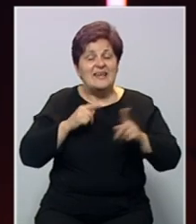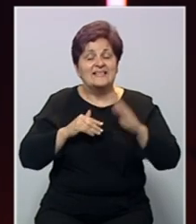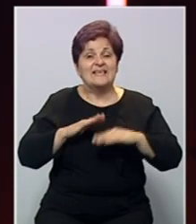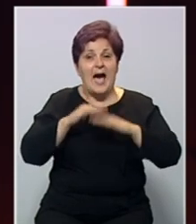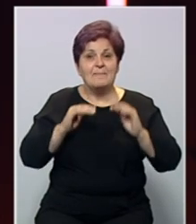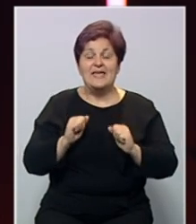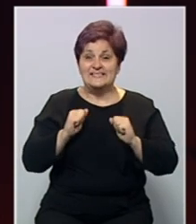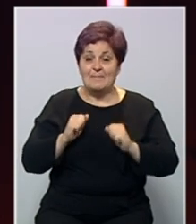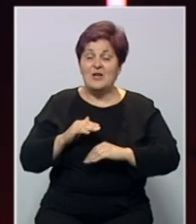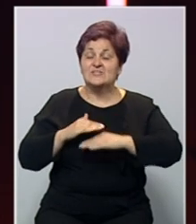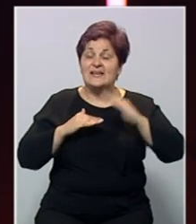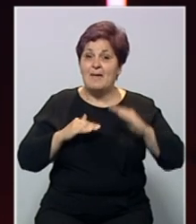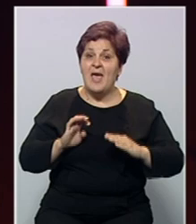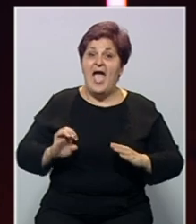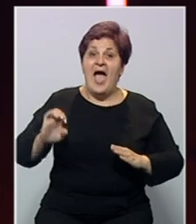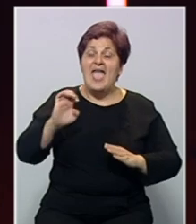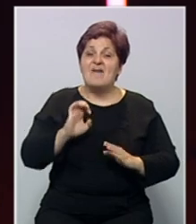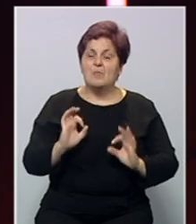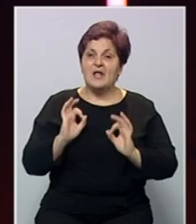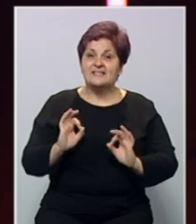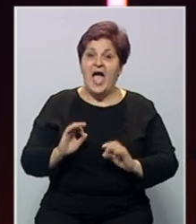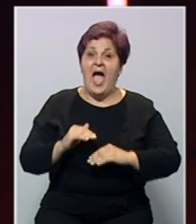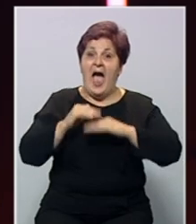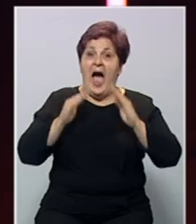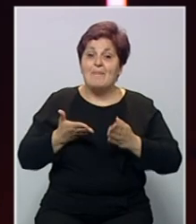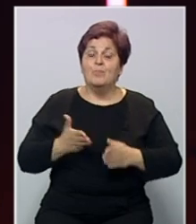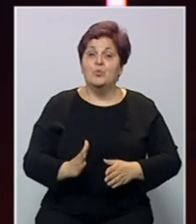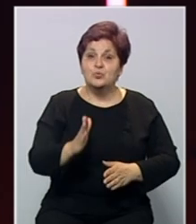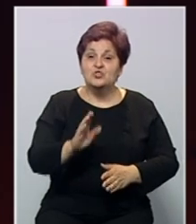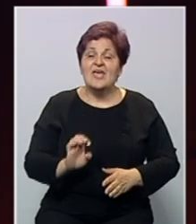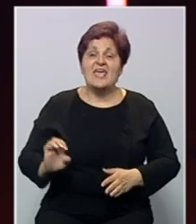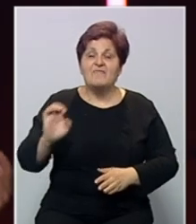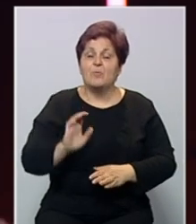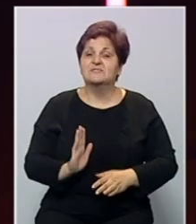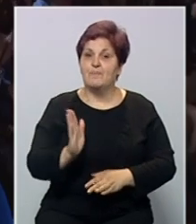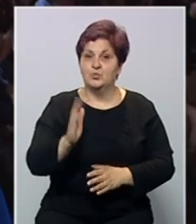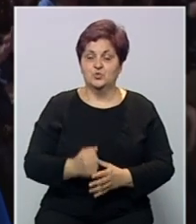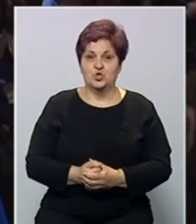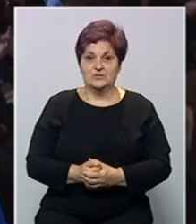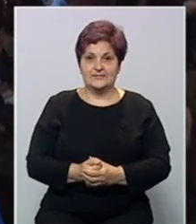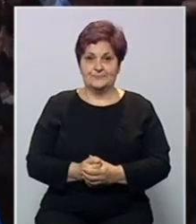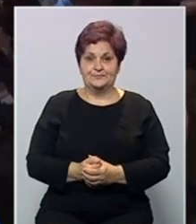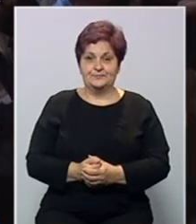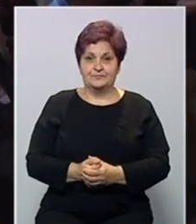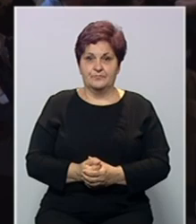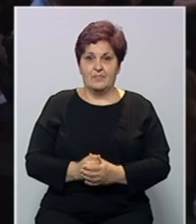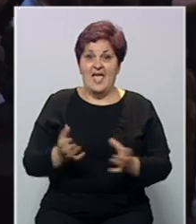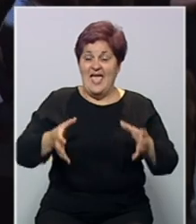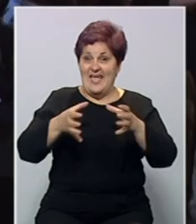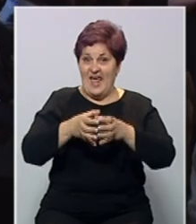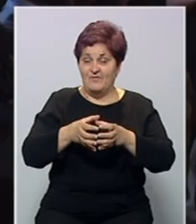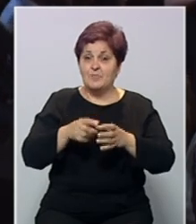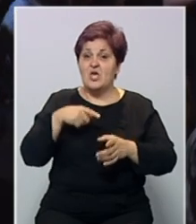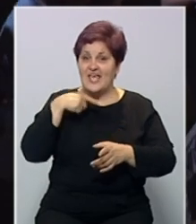Stabilnost na Balkanu je evropska stabilnost, a balkanski prosperitet je evropski prosperitet. Na forumu na